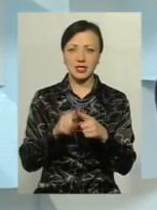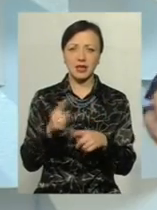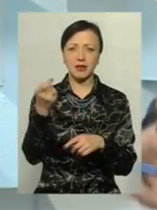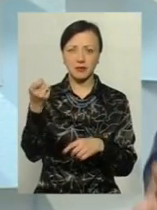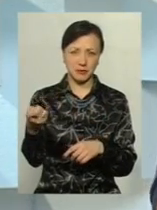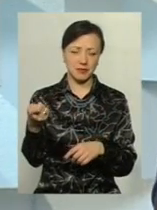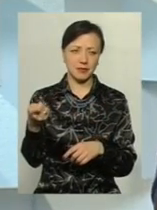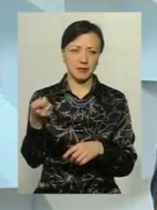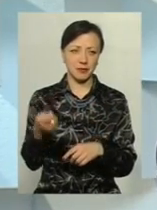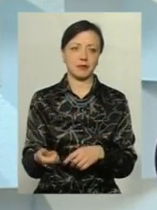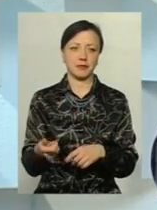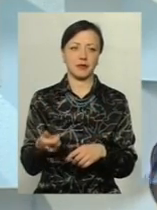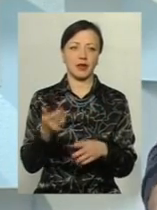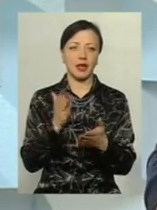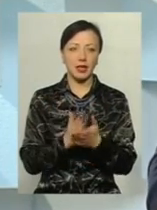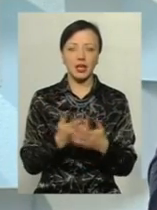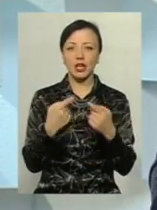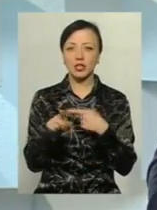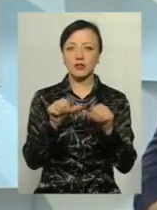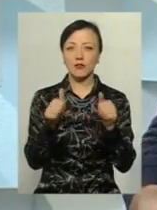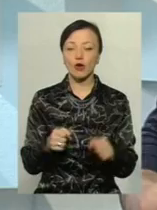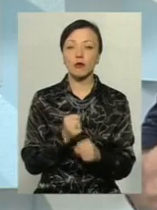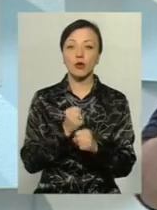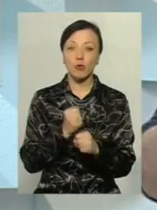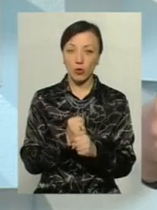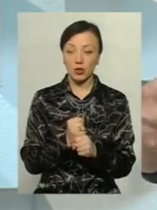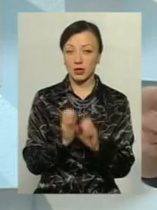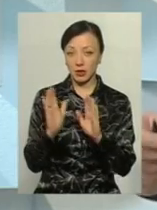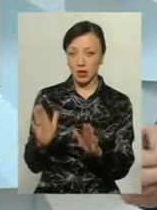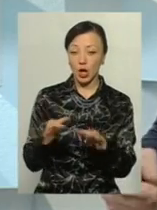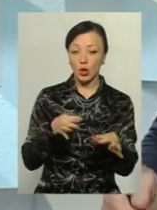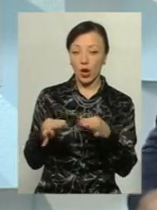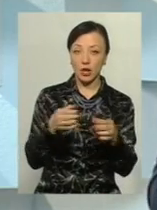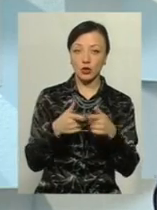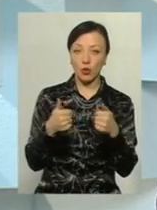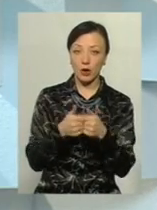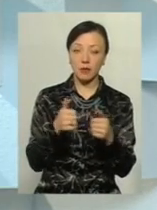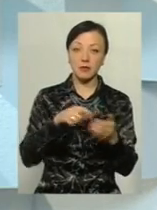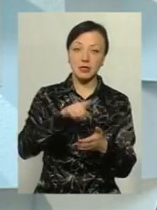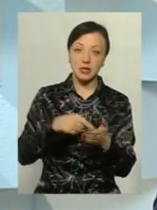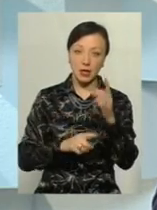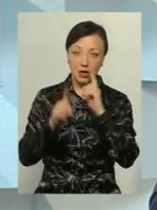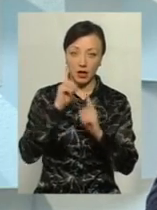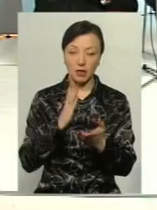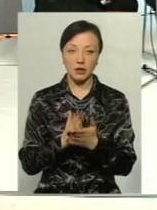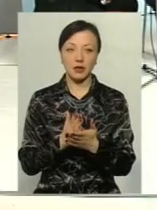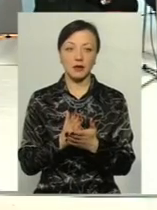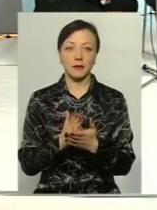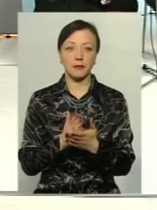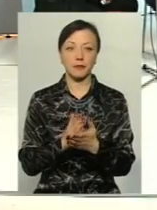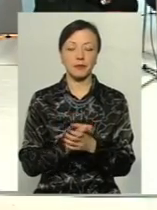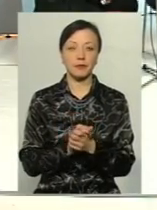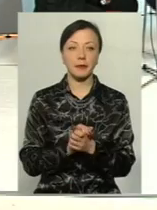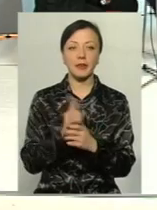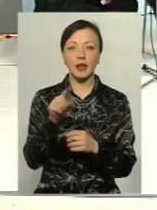мікрон, є інші форми роботи. Є дорадчі органи, при міській раді є громадська. Справа не в тому,